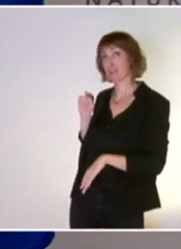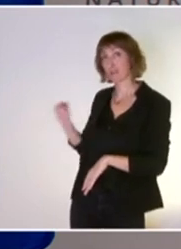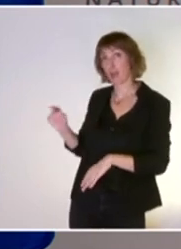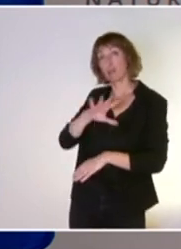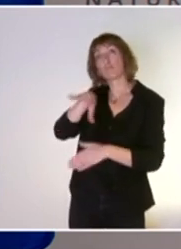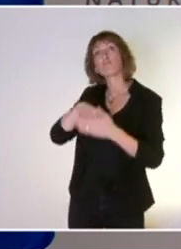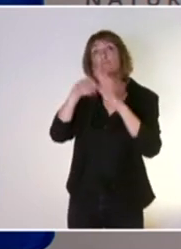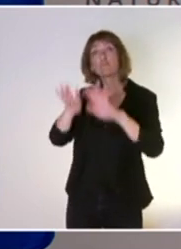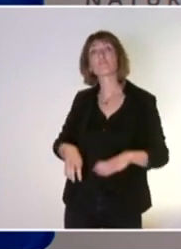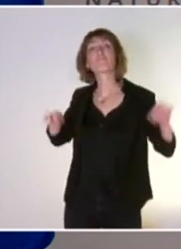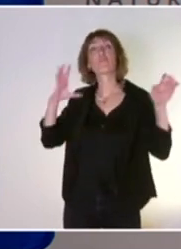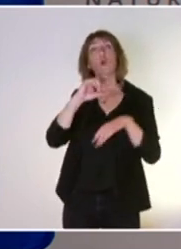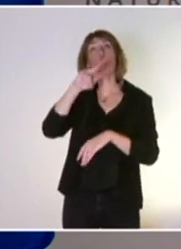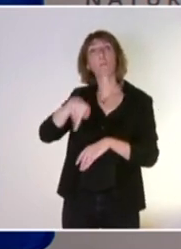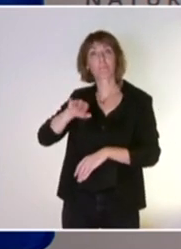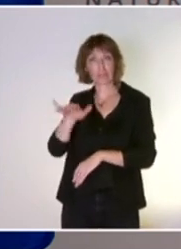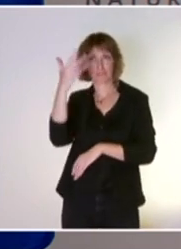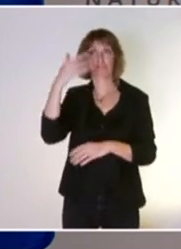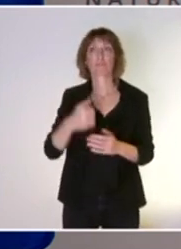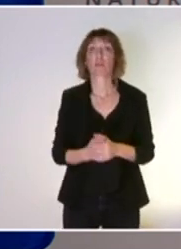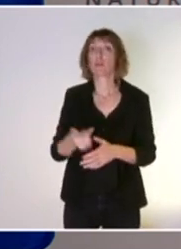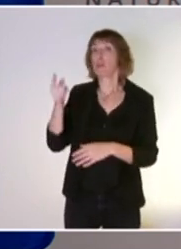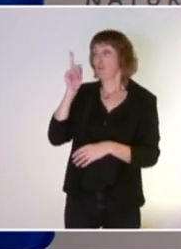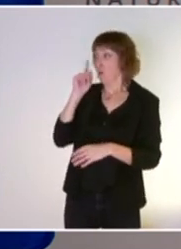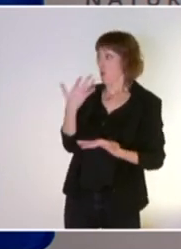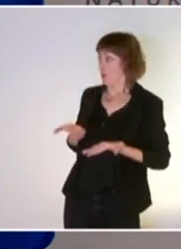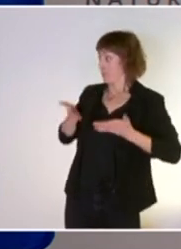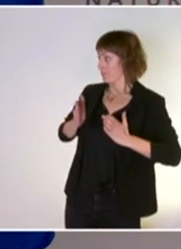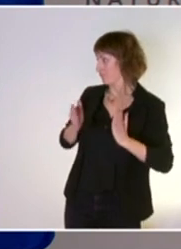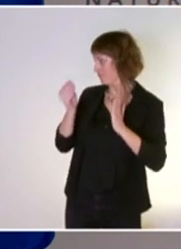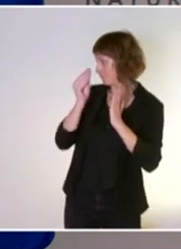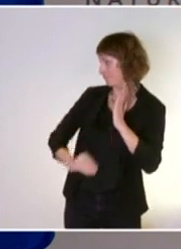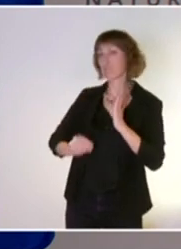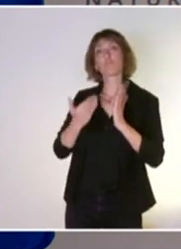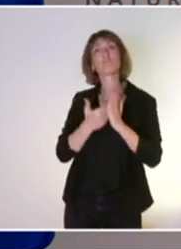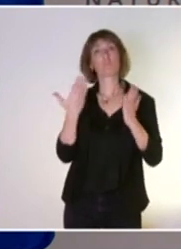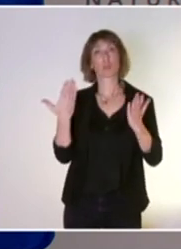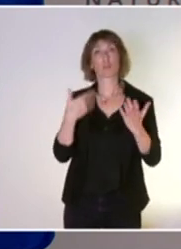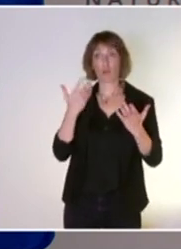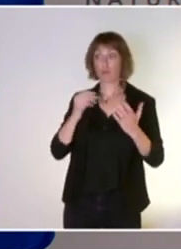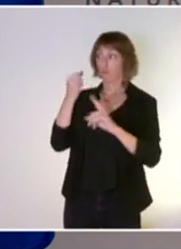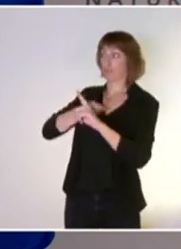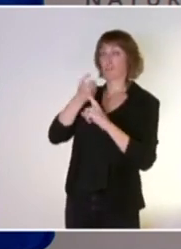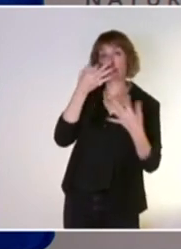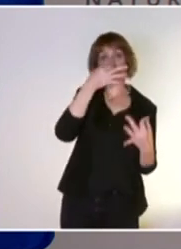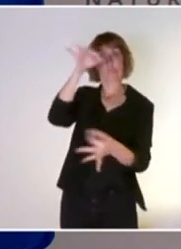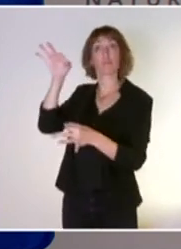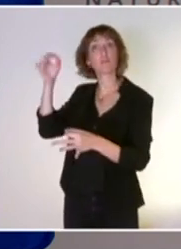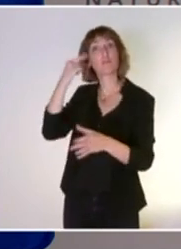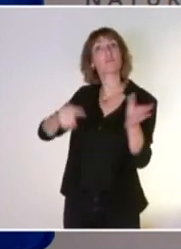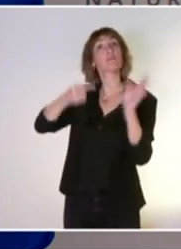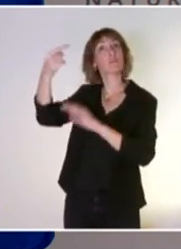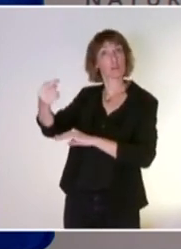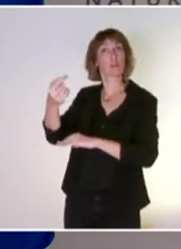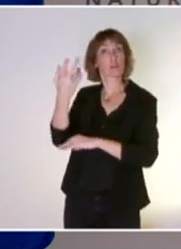que nous définissons comme stratégie européenne aujourd'hui, nous le défendons en tant que mandat pour l'Europe, enfin la France le fait dans le